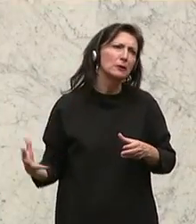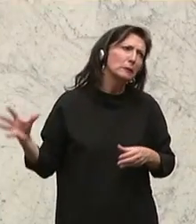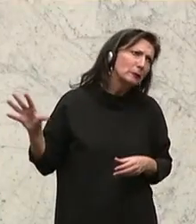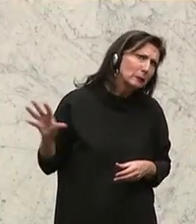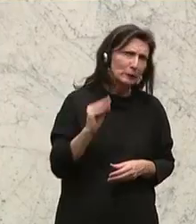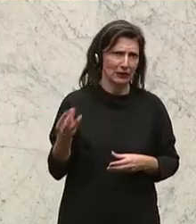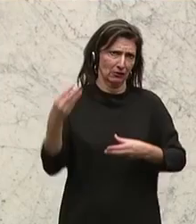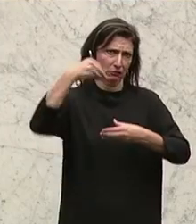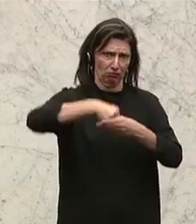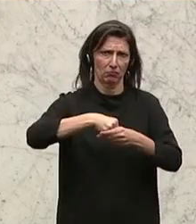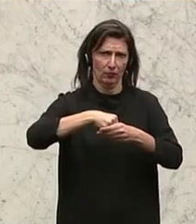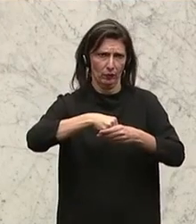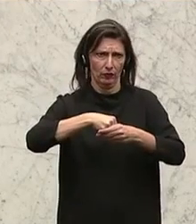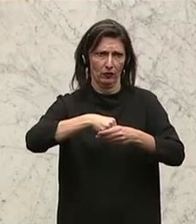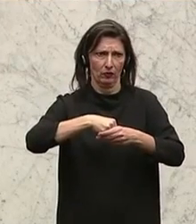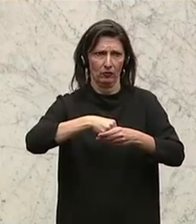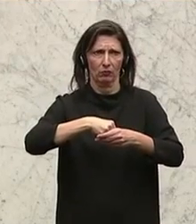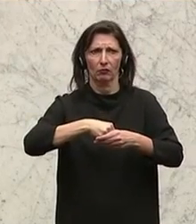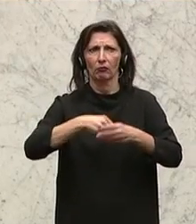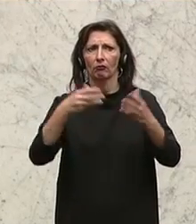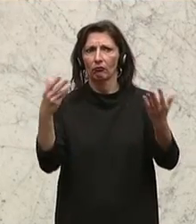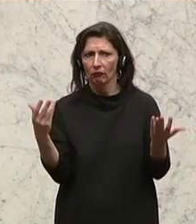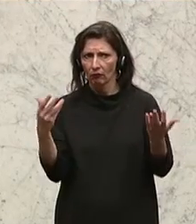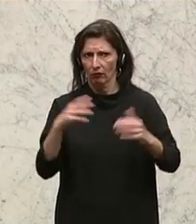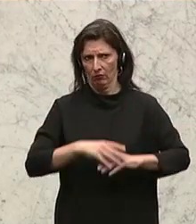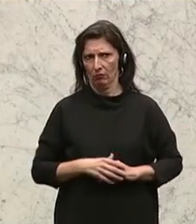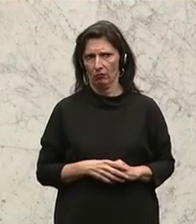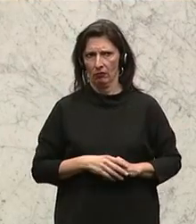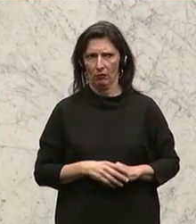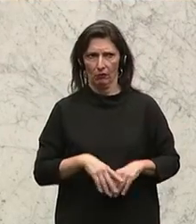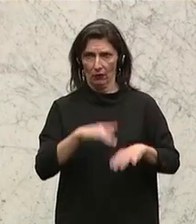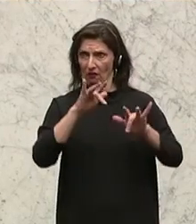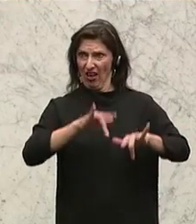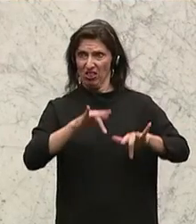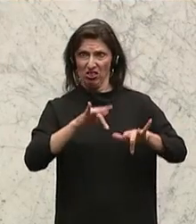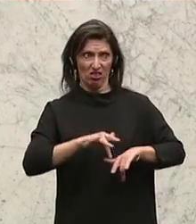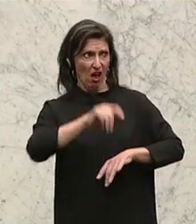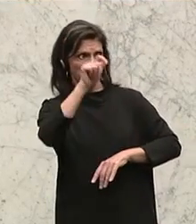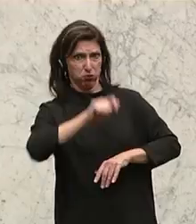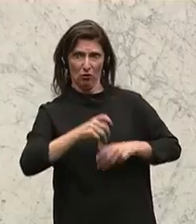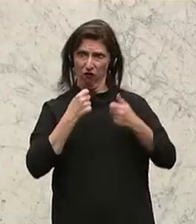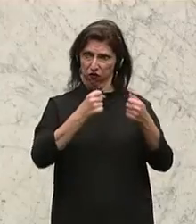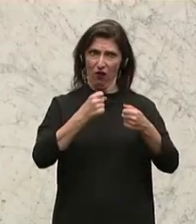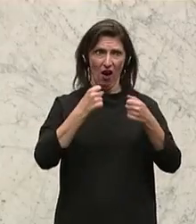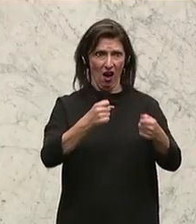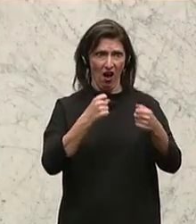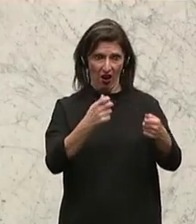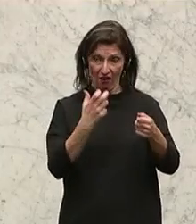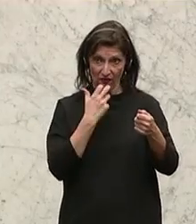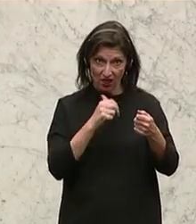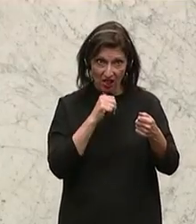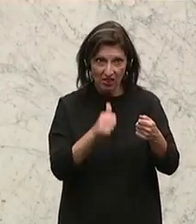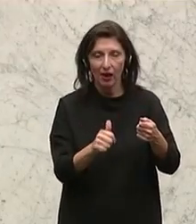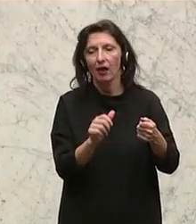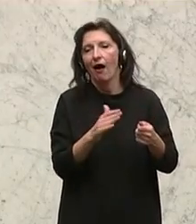Es verbleibt natürlich den Funkzentralen, wenn es schon Fahrer gibt, die sich damit nicht anfreunden können, einmal von der